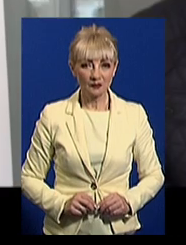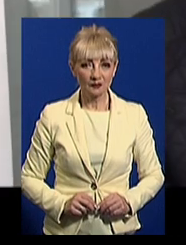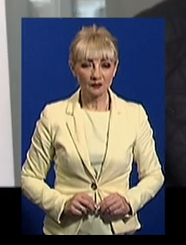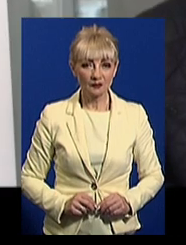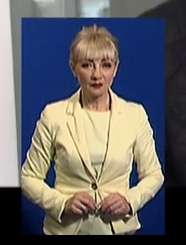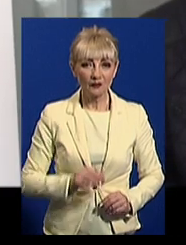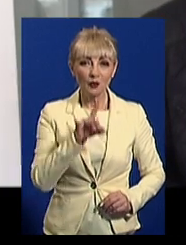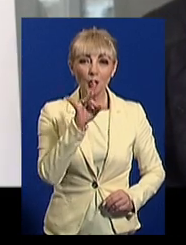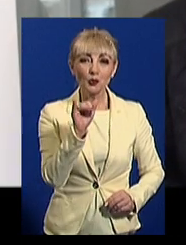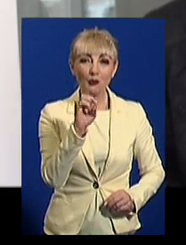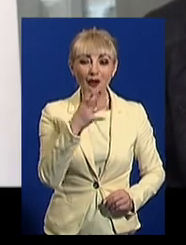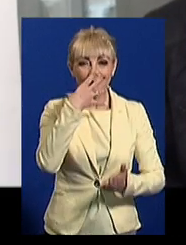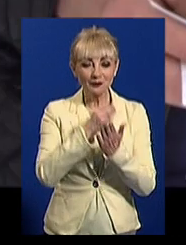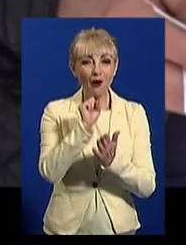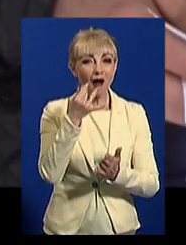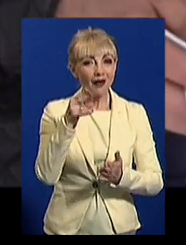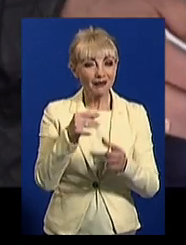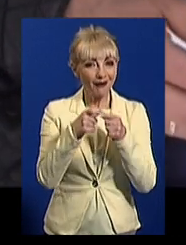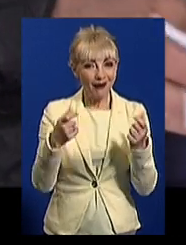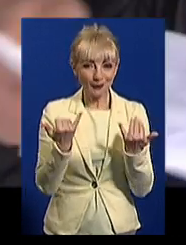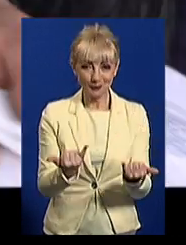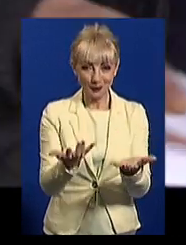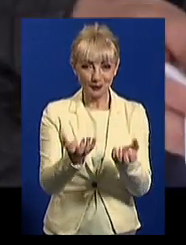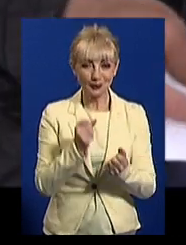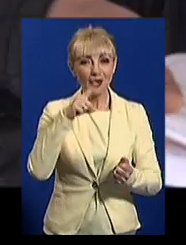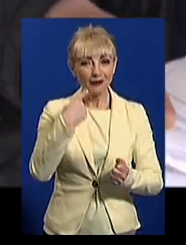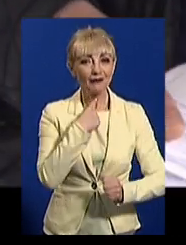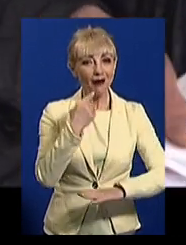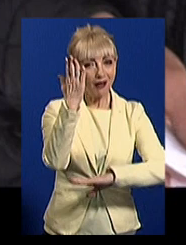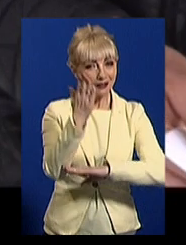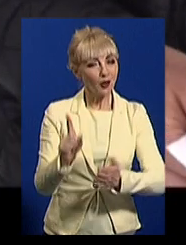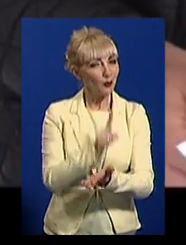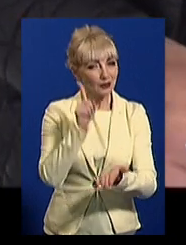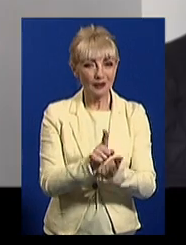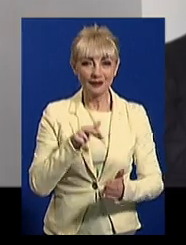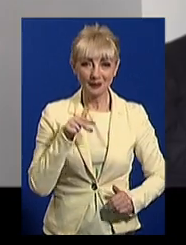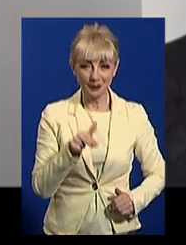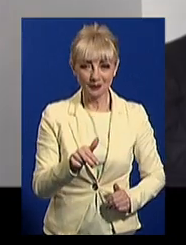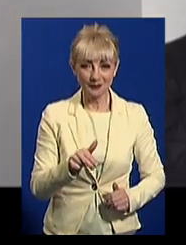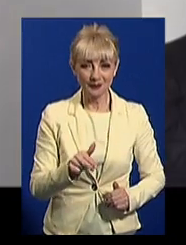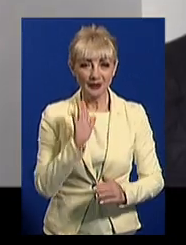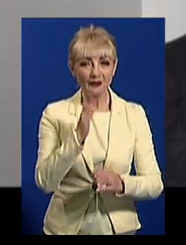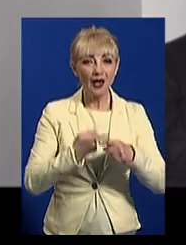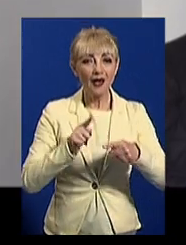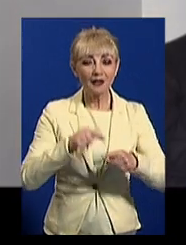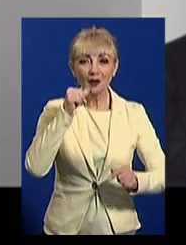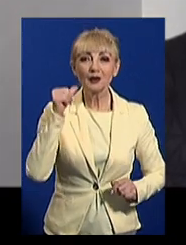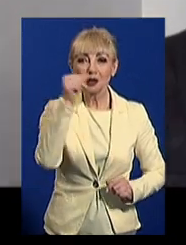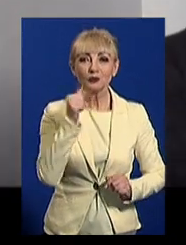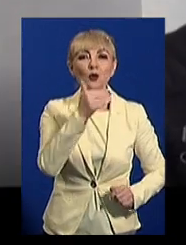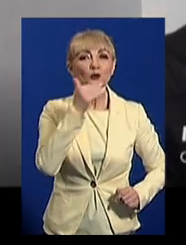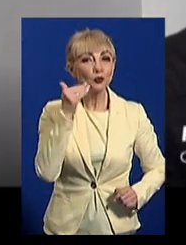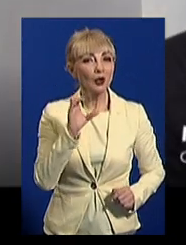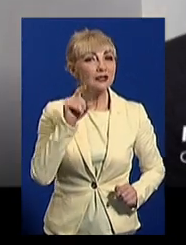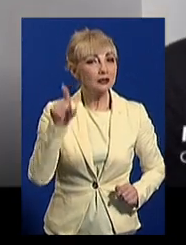Микита Рубанов свою ІД-картку отримав сьогодні. Каже, голосувати обов'язково піде. Цього року багато